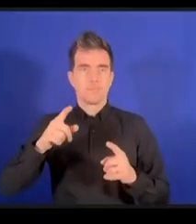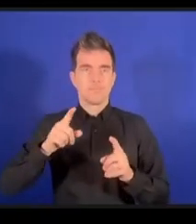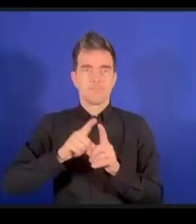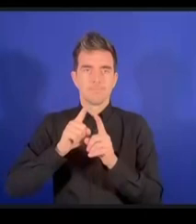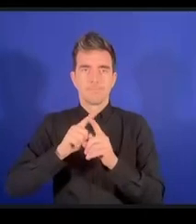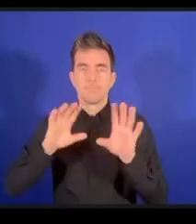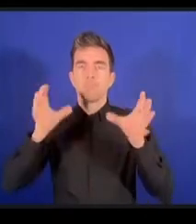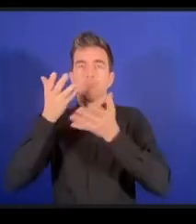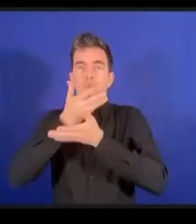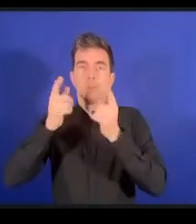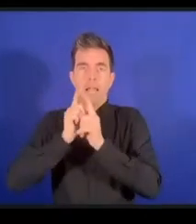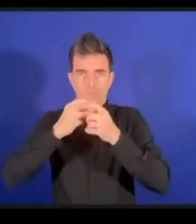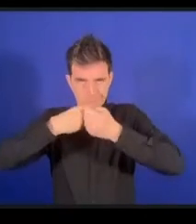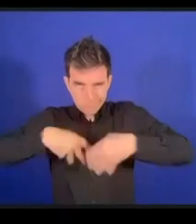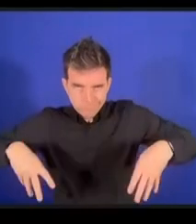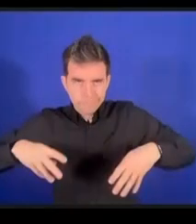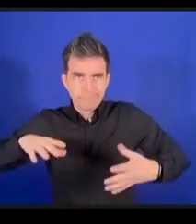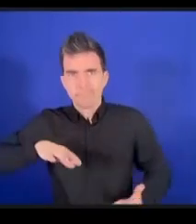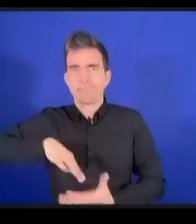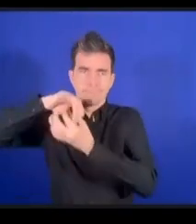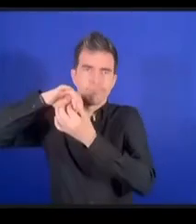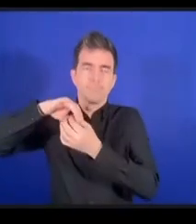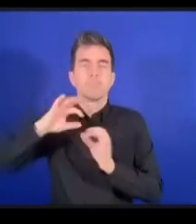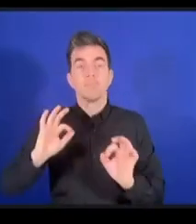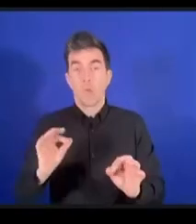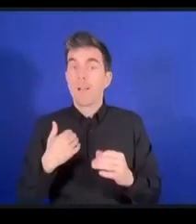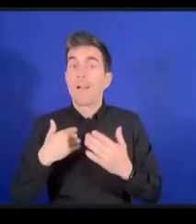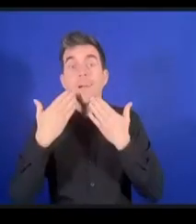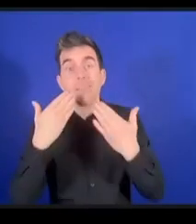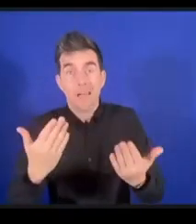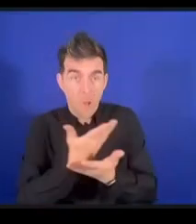participation d'avoir été avec nous